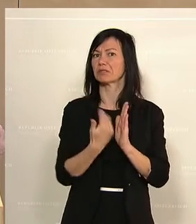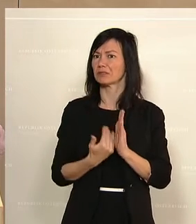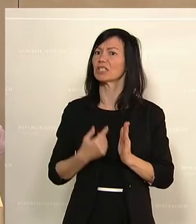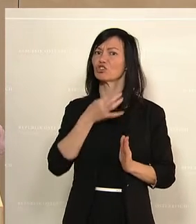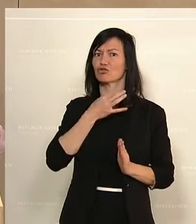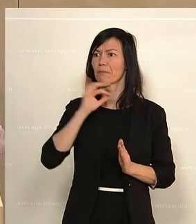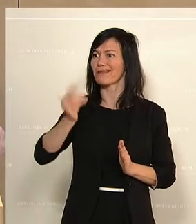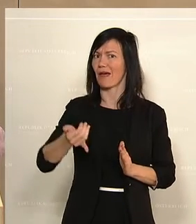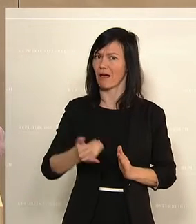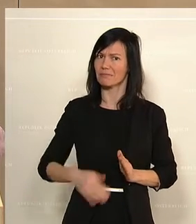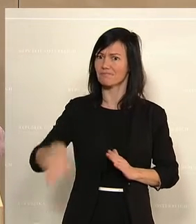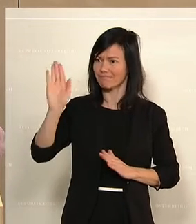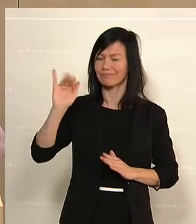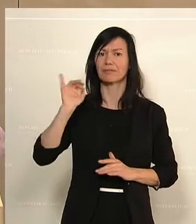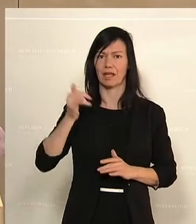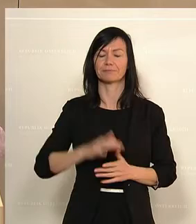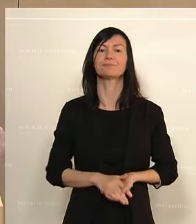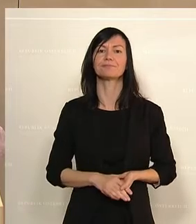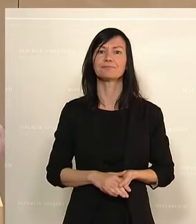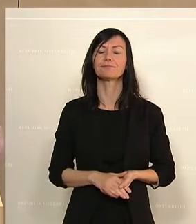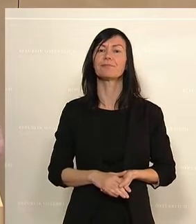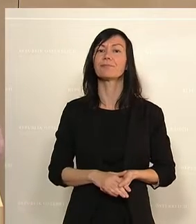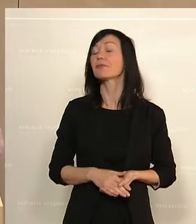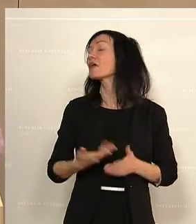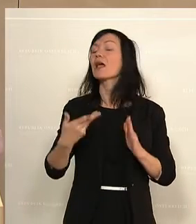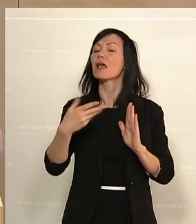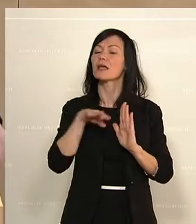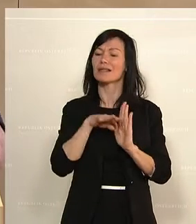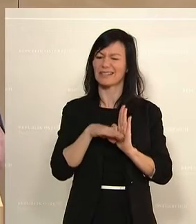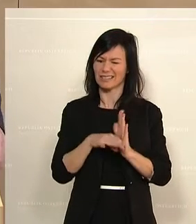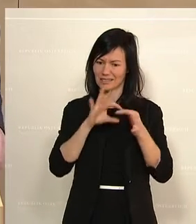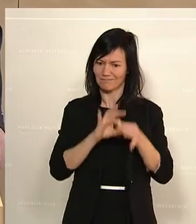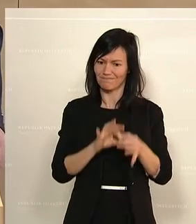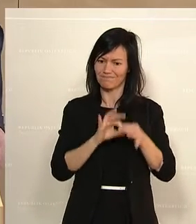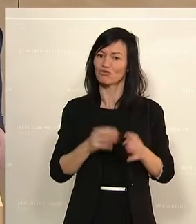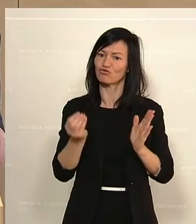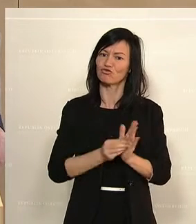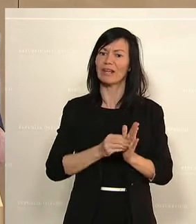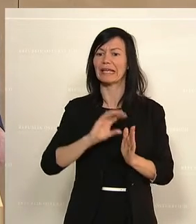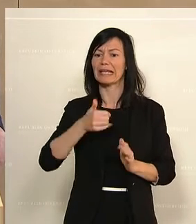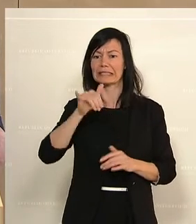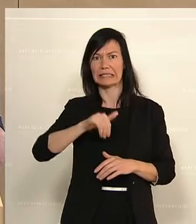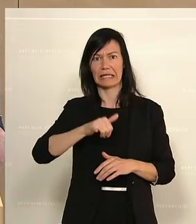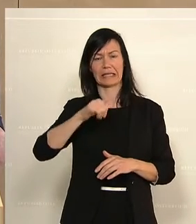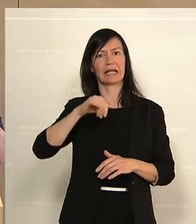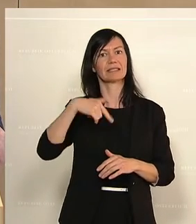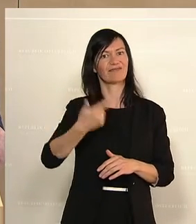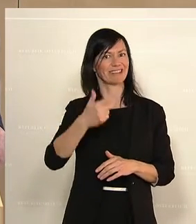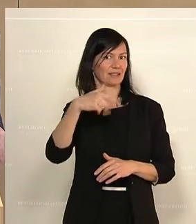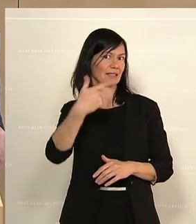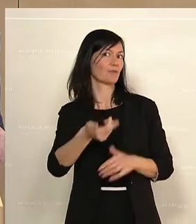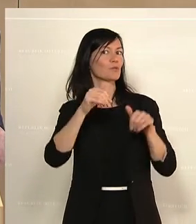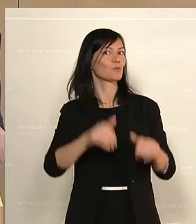Nach der geltenden Rechtslage wäre zum 01.01.2023 eine Hauptfeststellung der